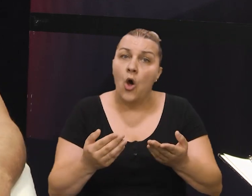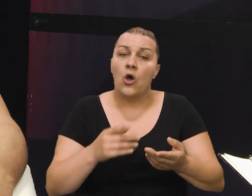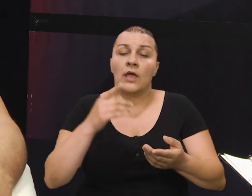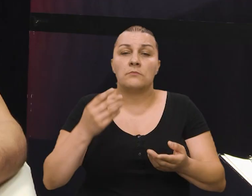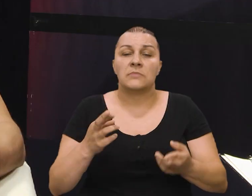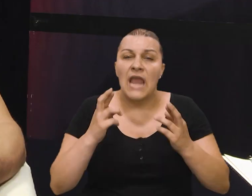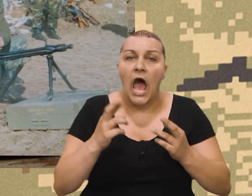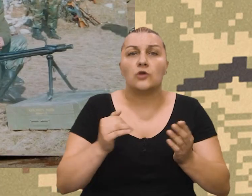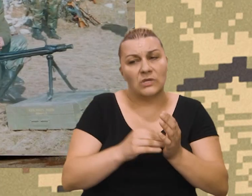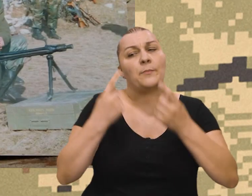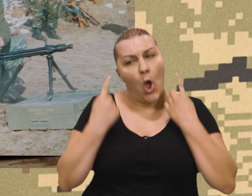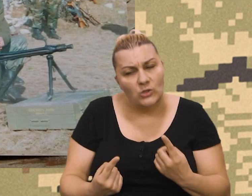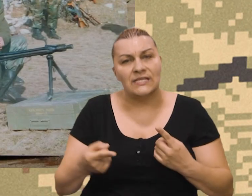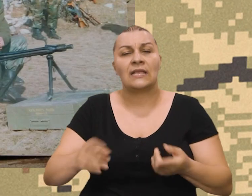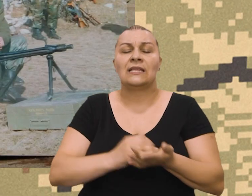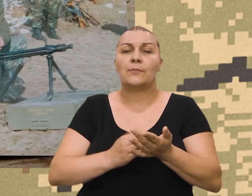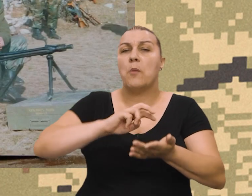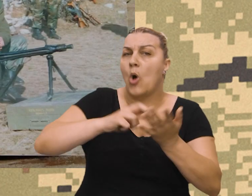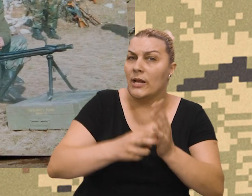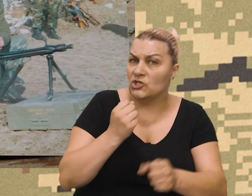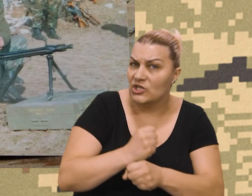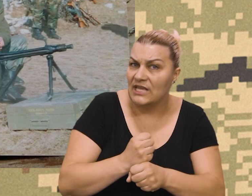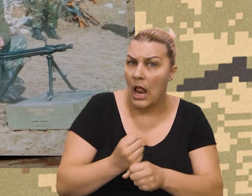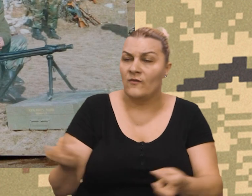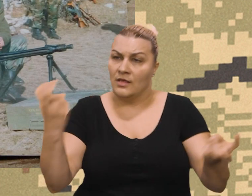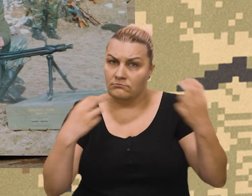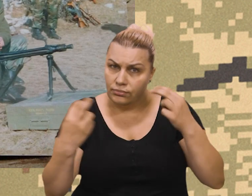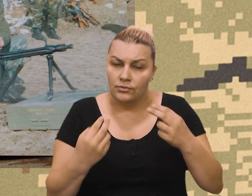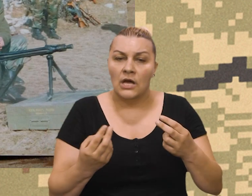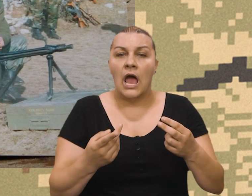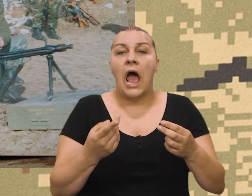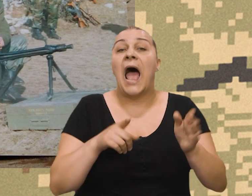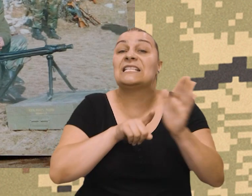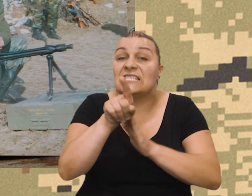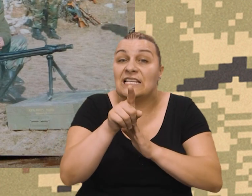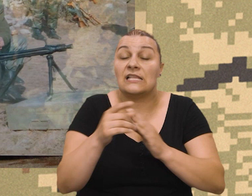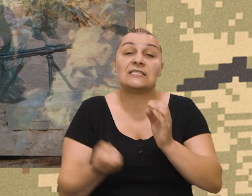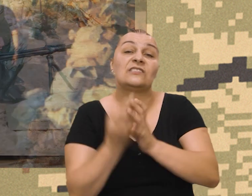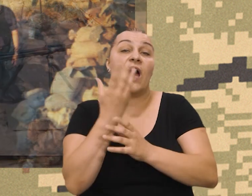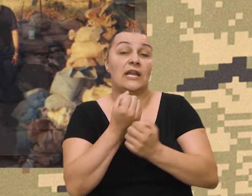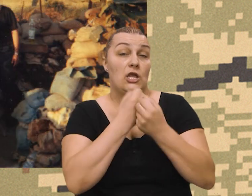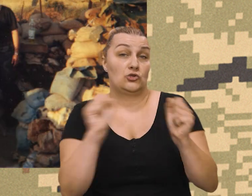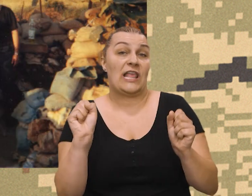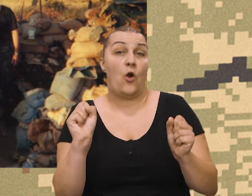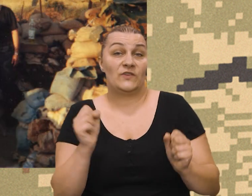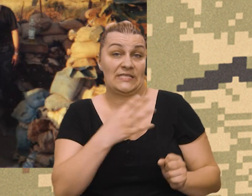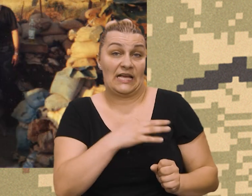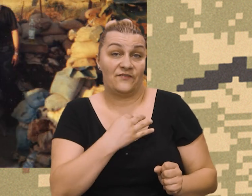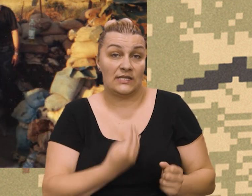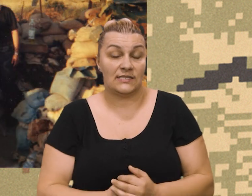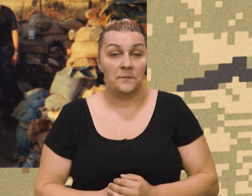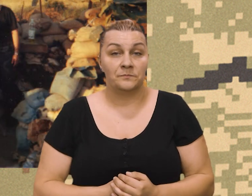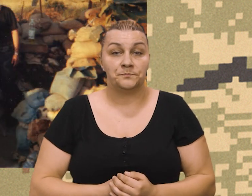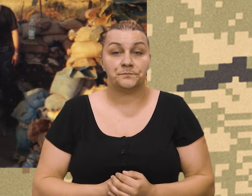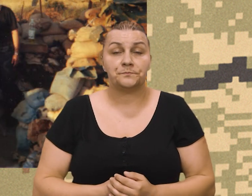poticaj da treba na tome prostoru ostati, da politički treba djelovati, a sve s ciljem stvaranje suvremene i nezavisne države Hrvatske. Da,